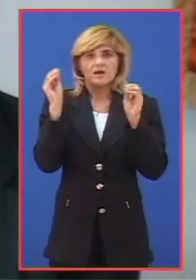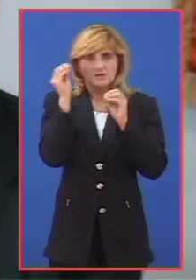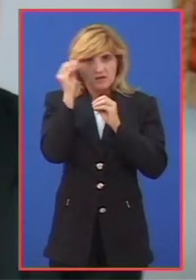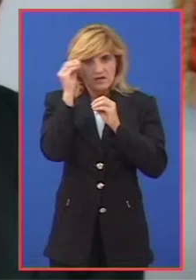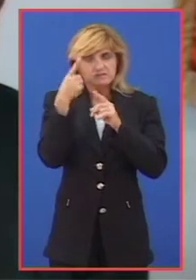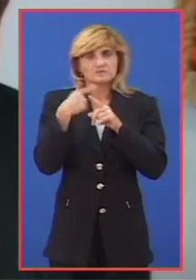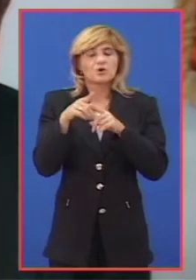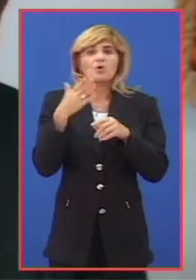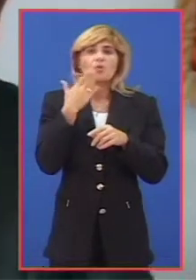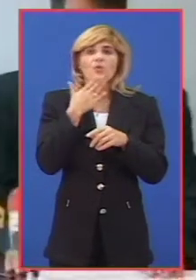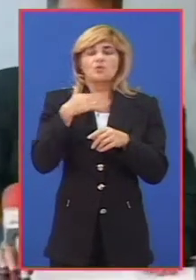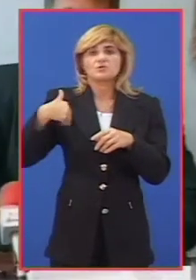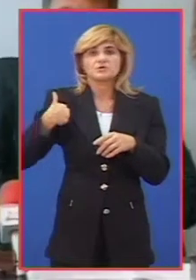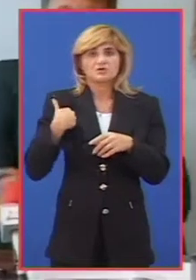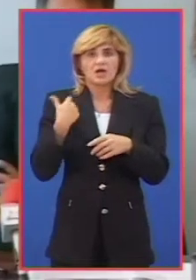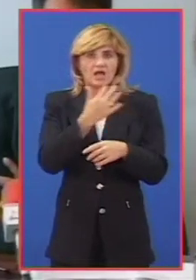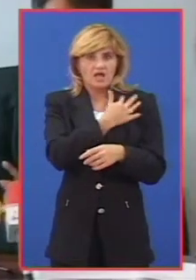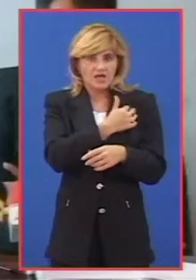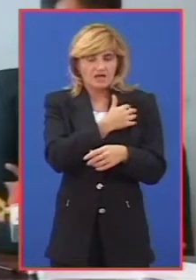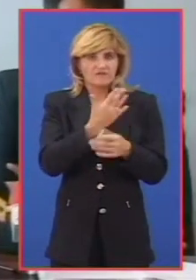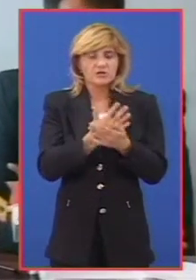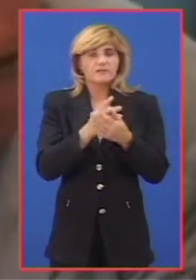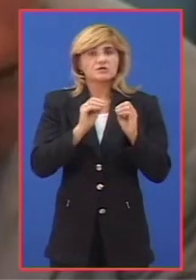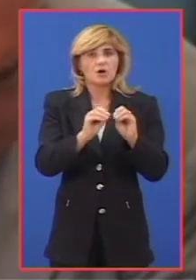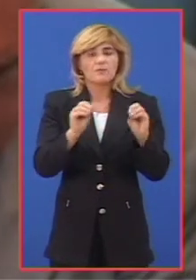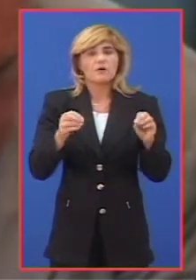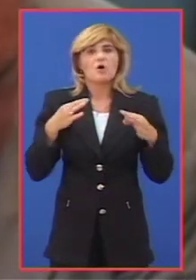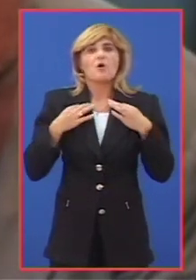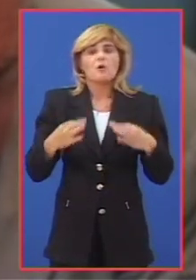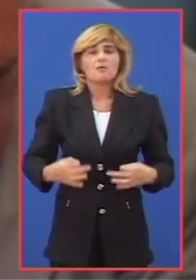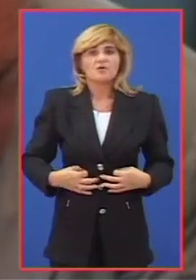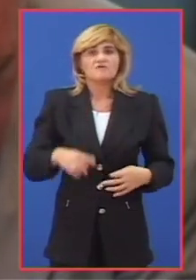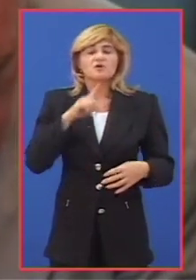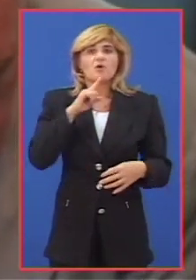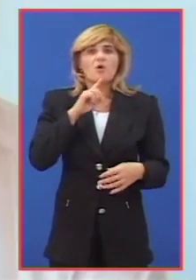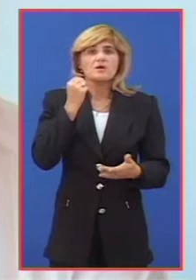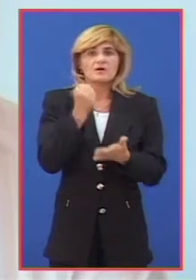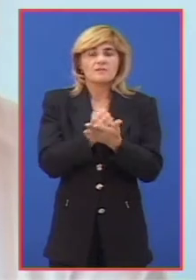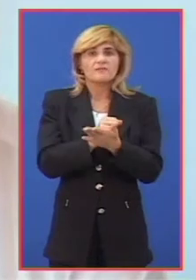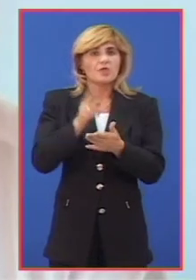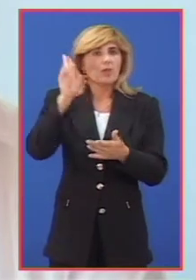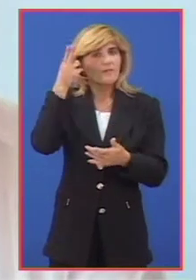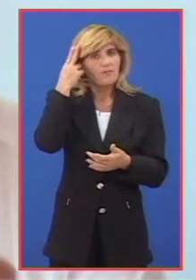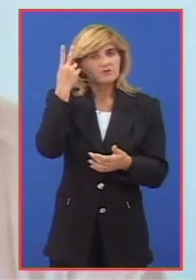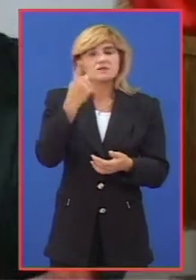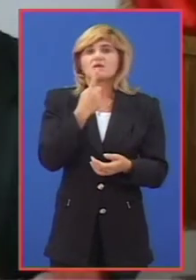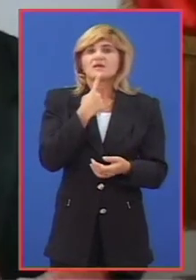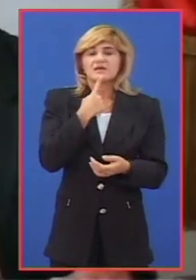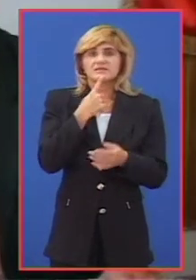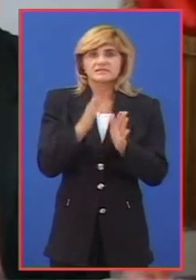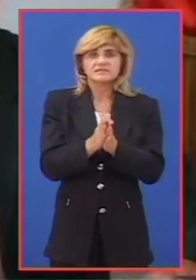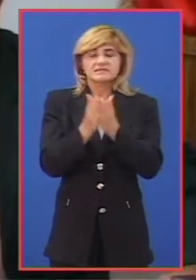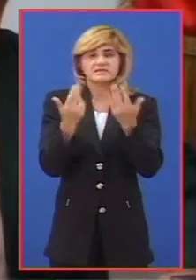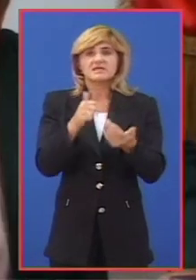Učenicima koji će učiti na hrvatskom jeziku predavaće profesori koji imaju uverenje o poznavanju jezika. Sadržina učbenika